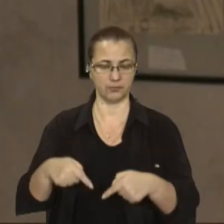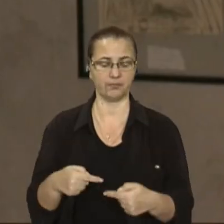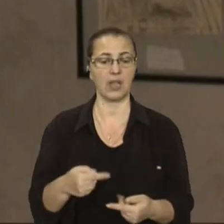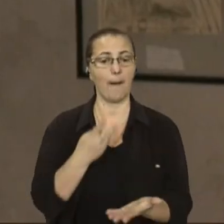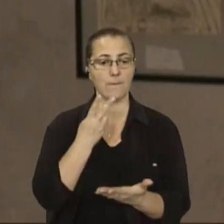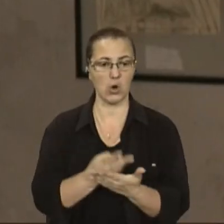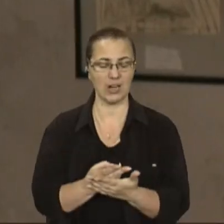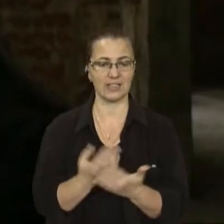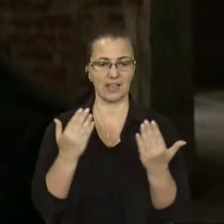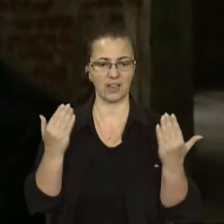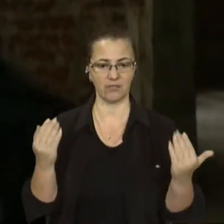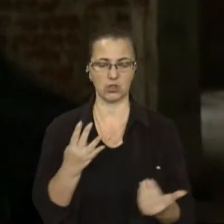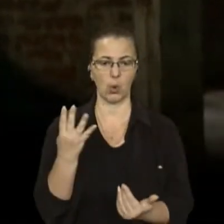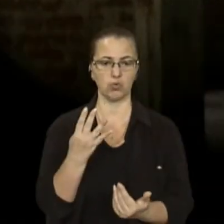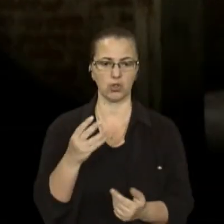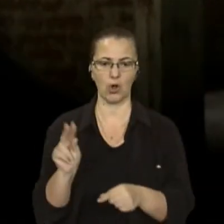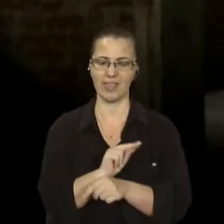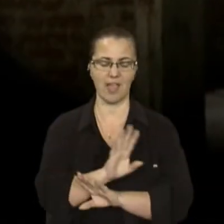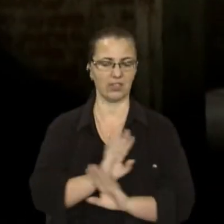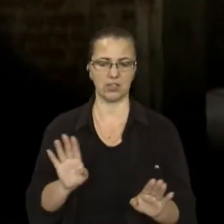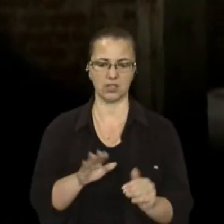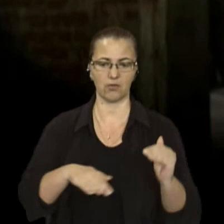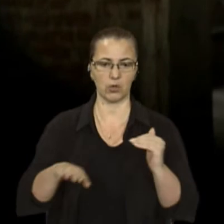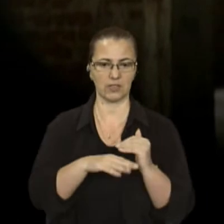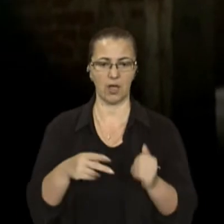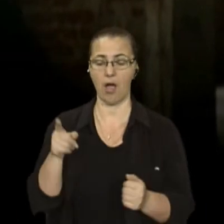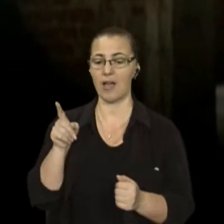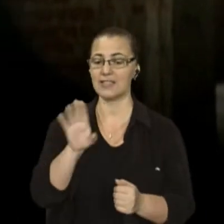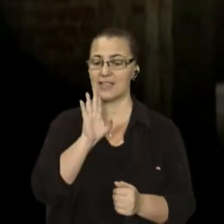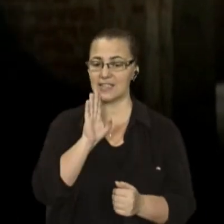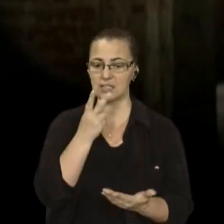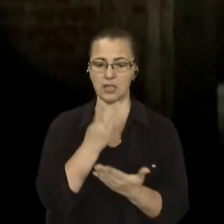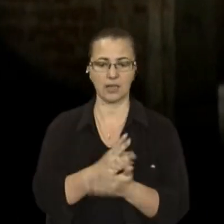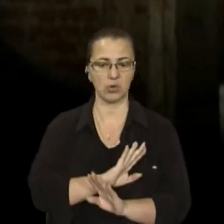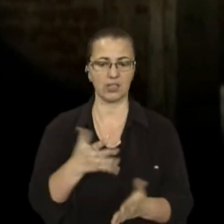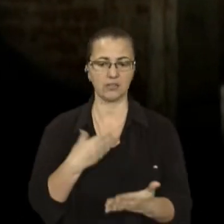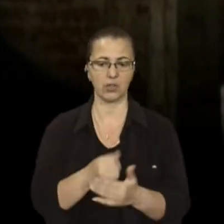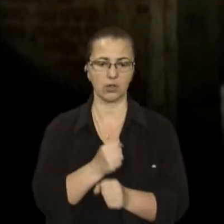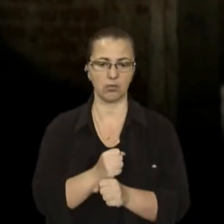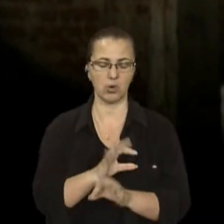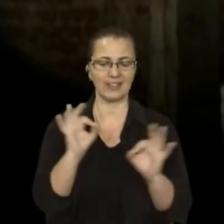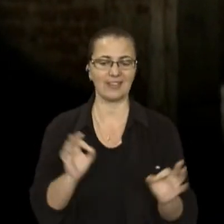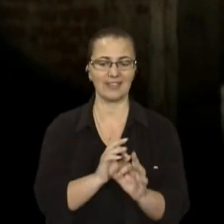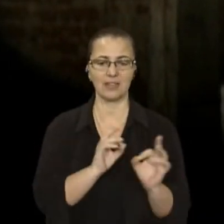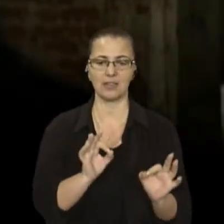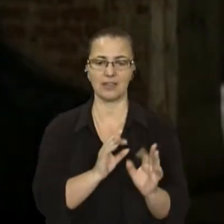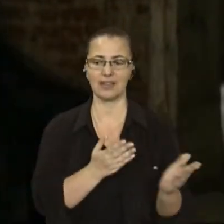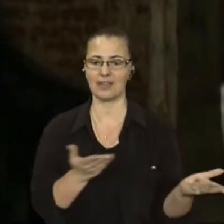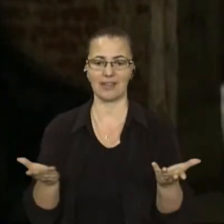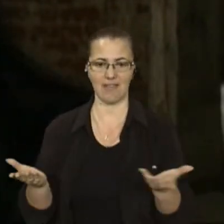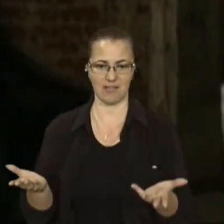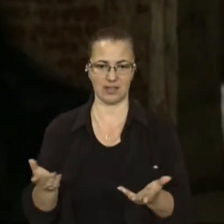залах Підгорецького замку. Вона не експонувалася ще ніде, це вперше в нас. Вона просто була,